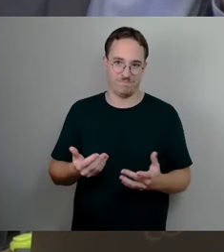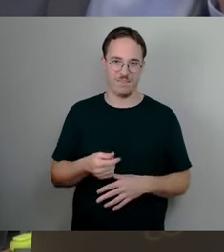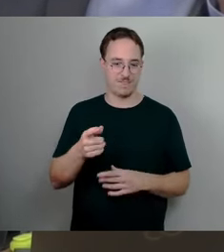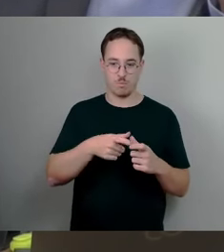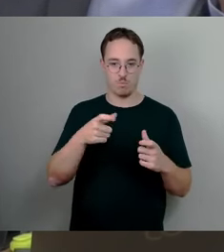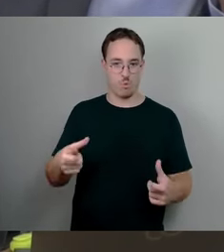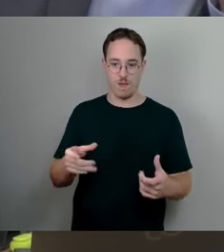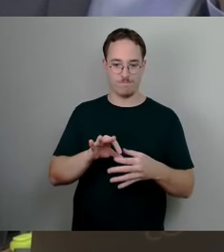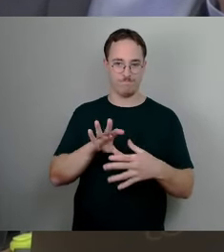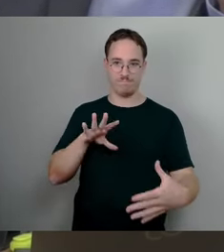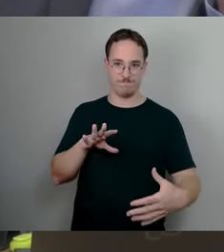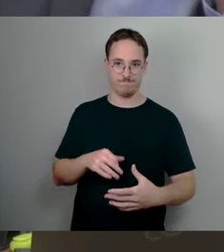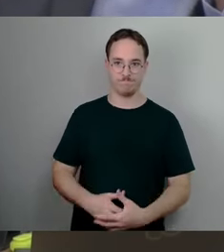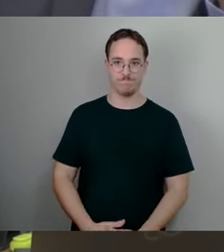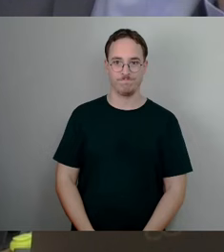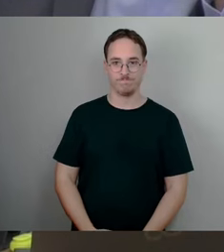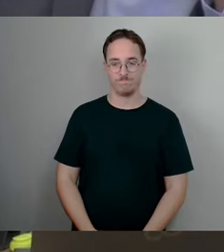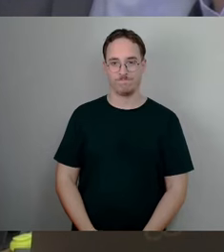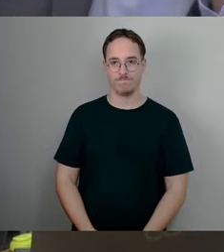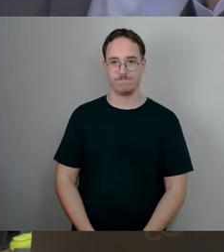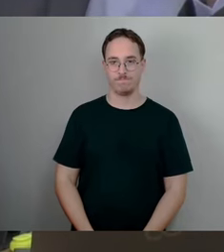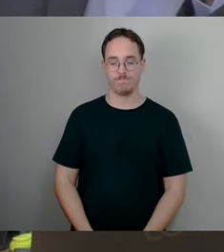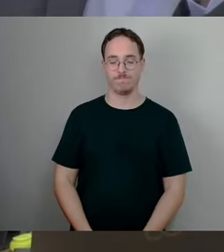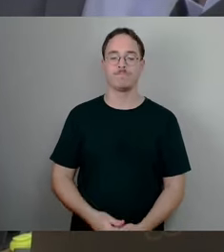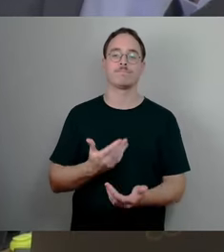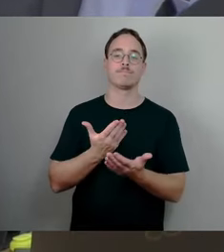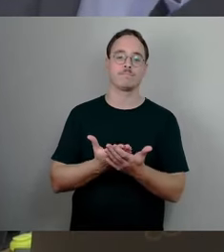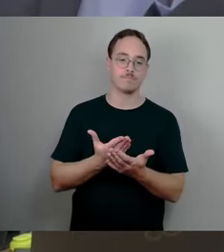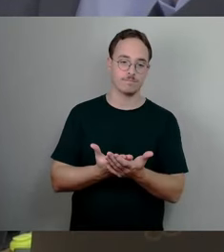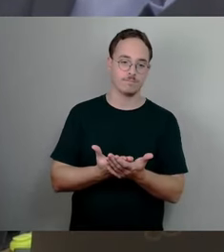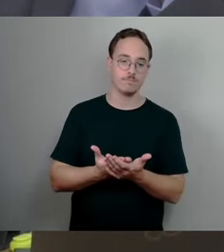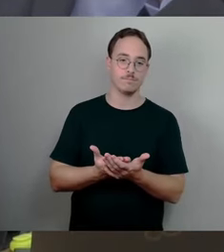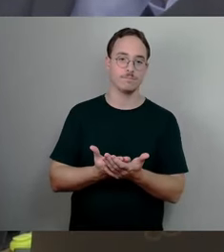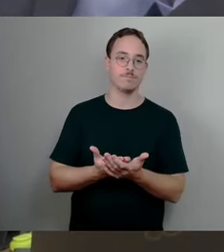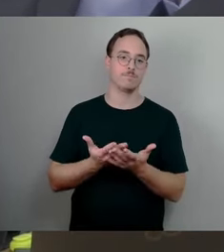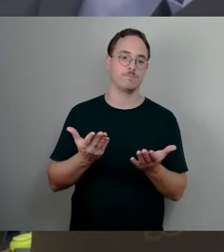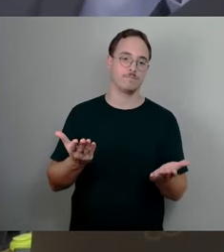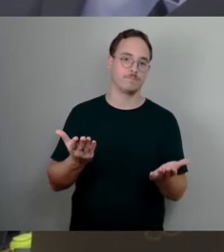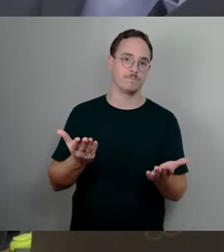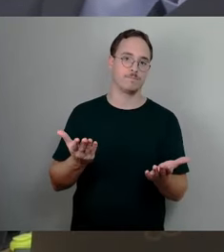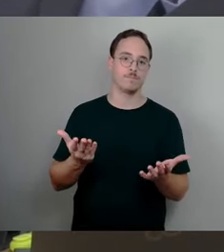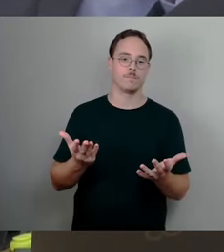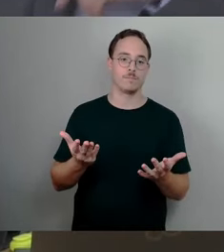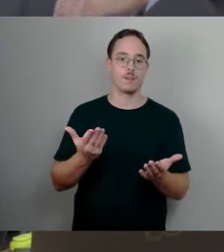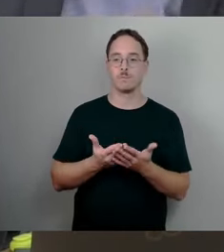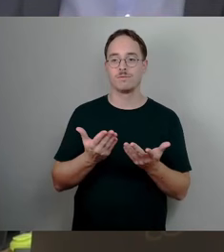Gemeinnützigkeit. Insoweit kann man noch über Formeln von Sponsoring